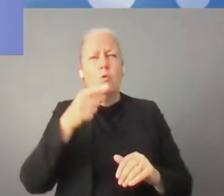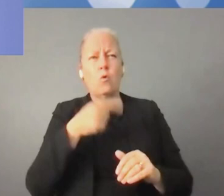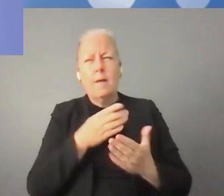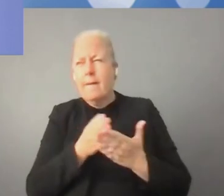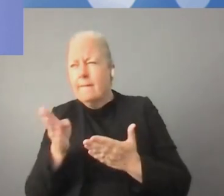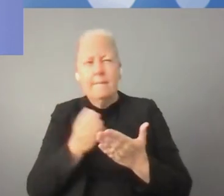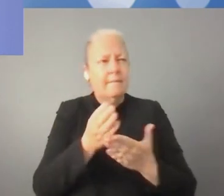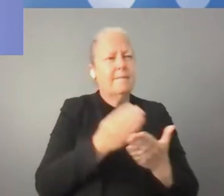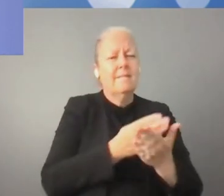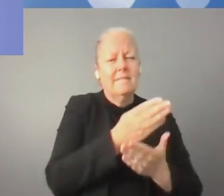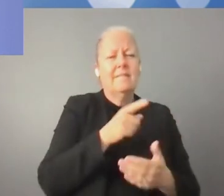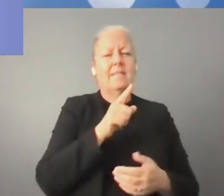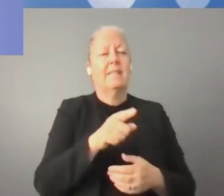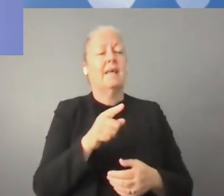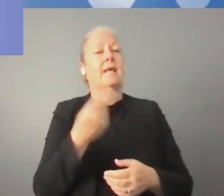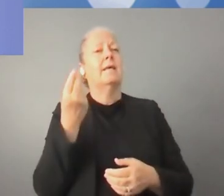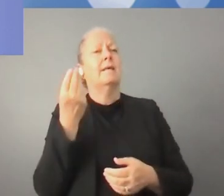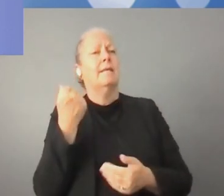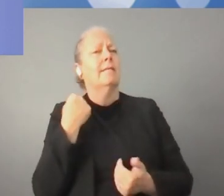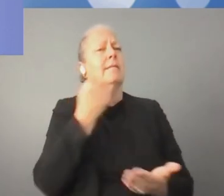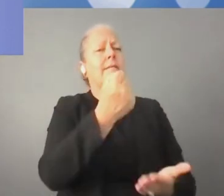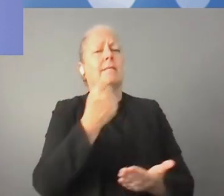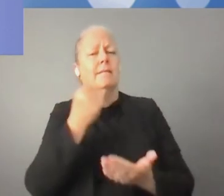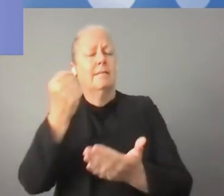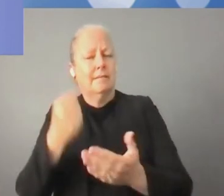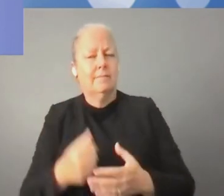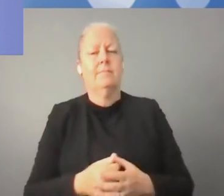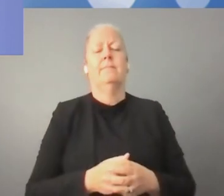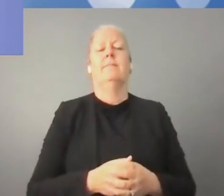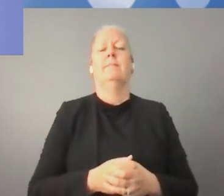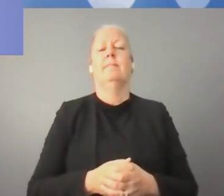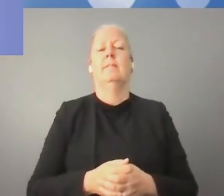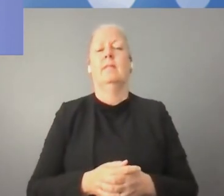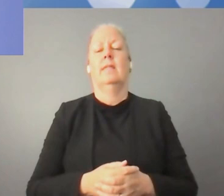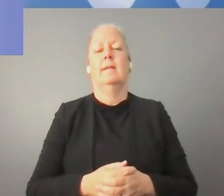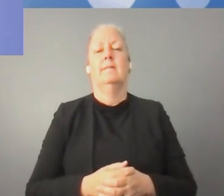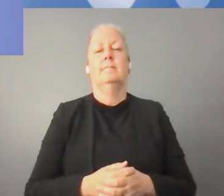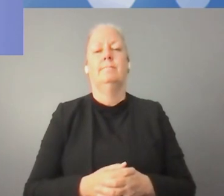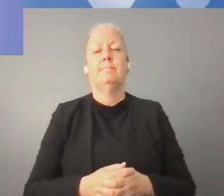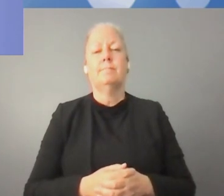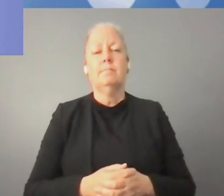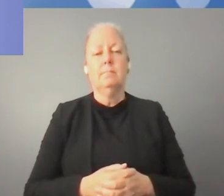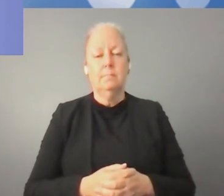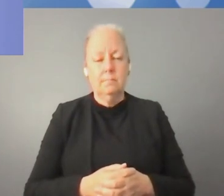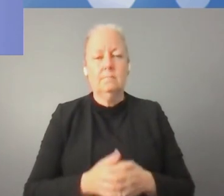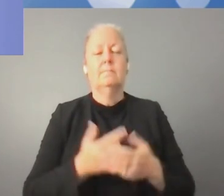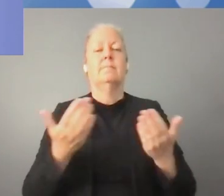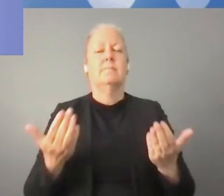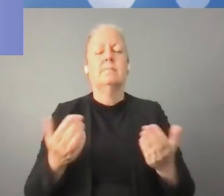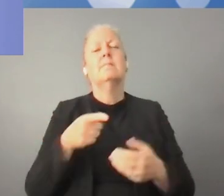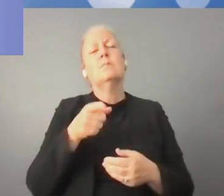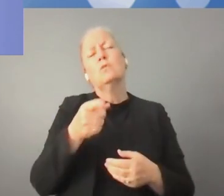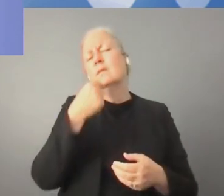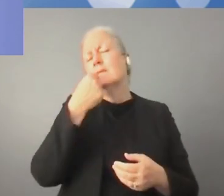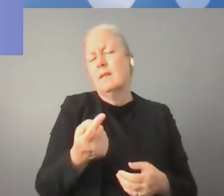بسكايلاب. عدد الشركات الناشئة في فلانسا هي كبيرة ونحن نريدها أن تكبر